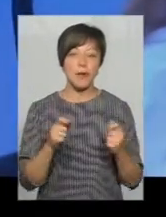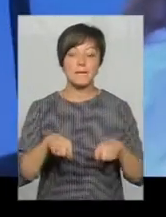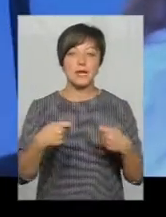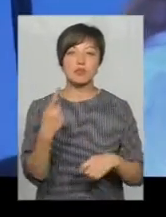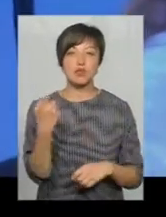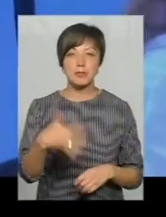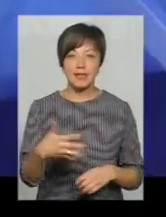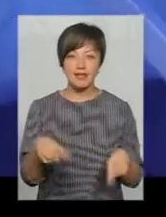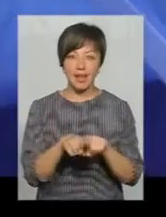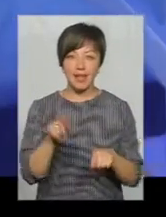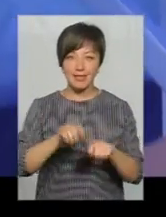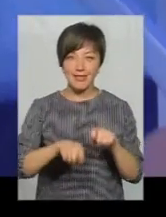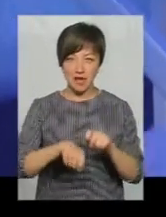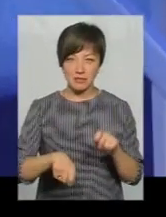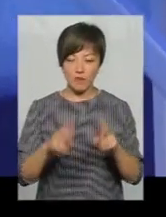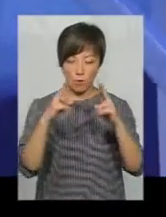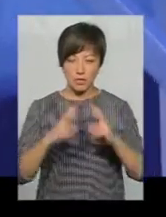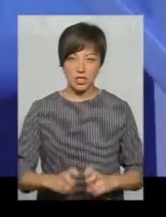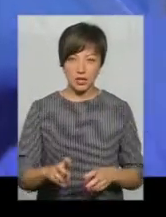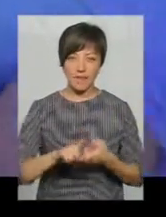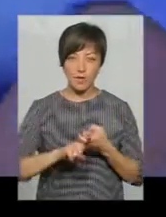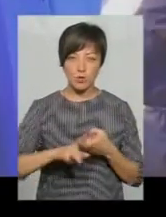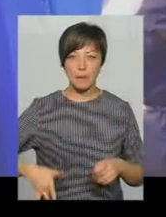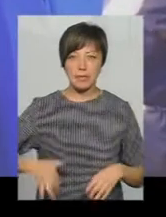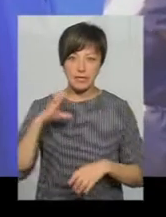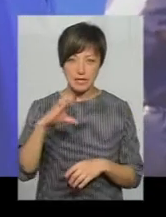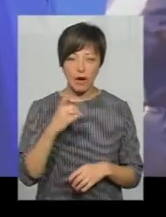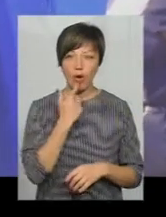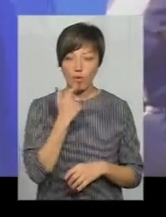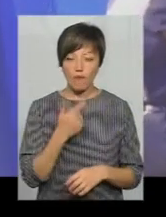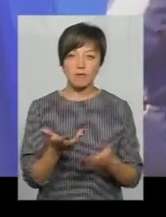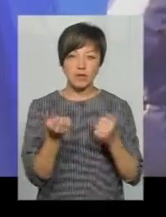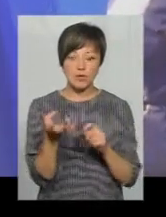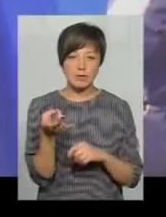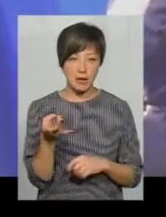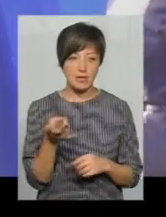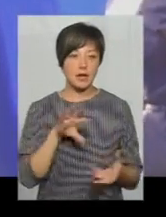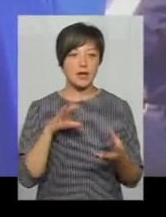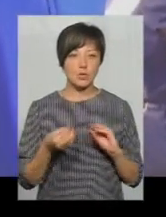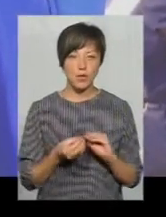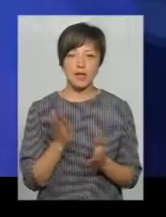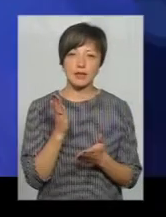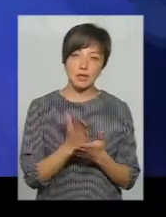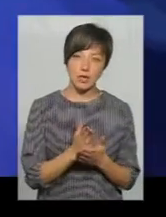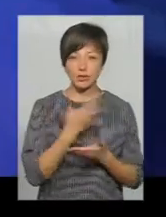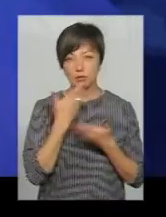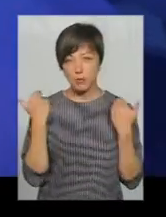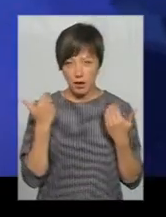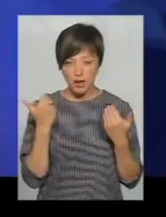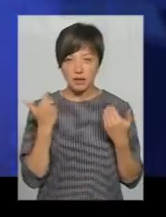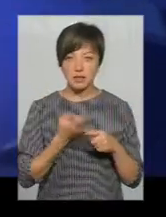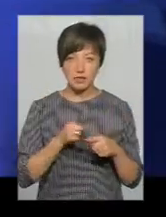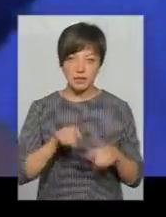150 ось таких тестів для обстеження на вірусний гепатит С. Кров для тесту беруть з пальця. Результат – є чинні в організмі антиген